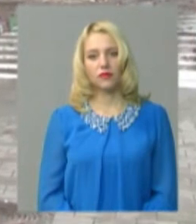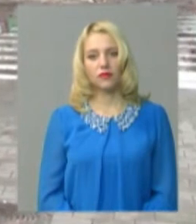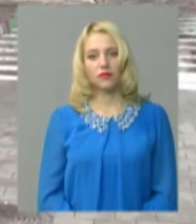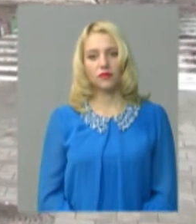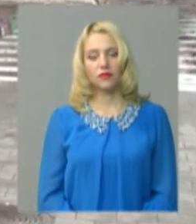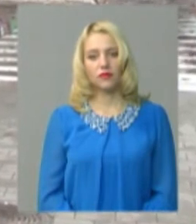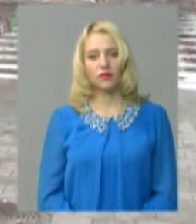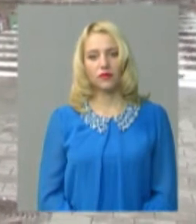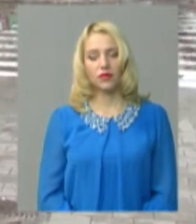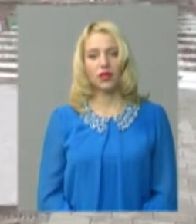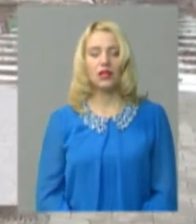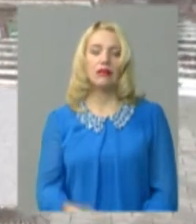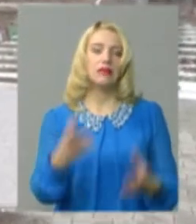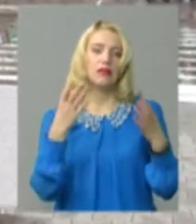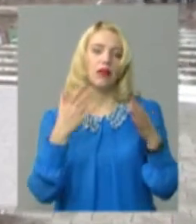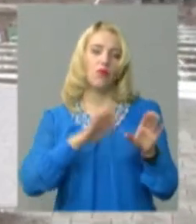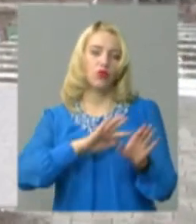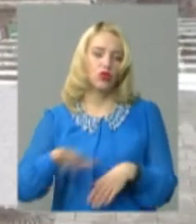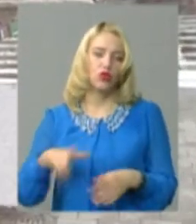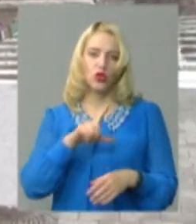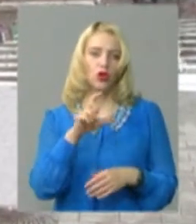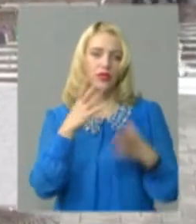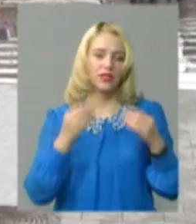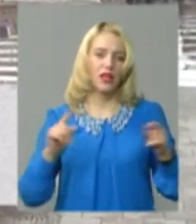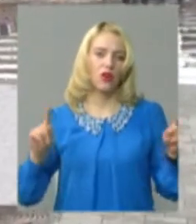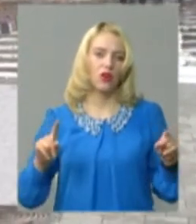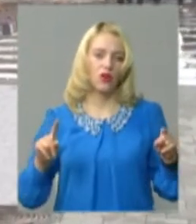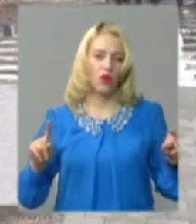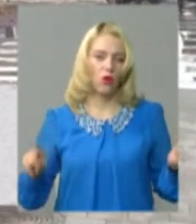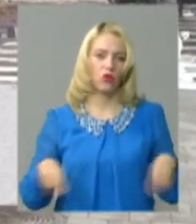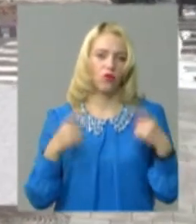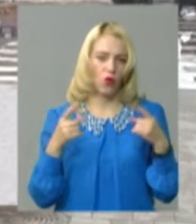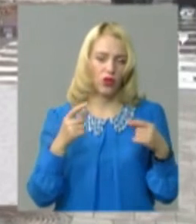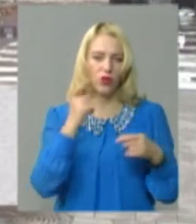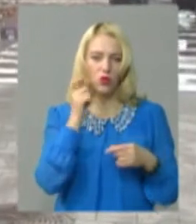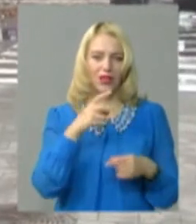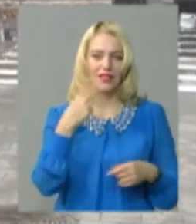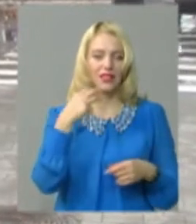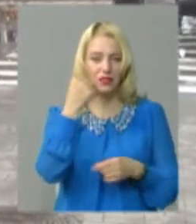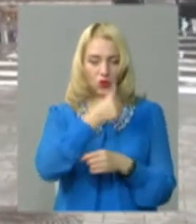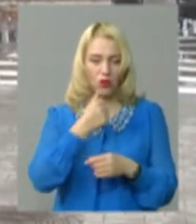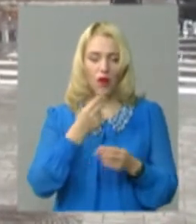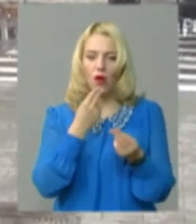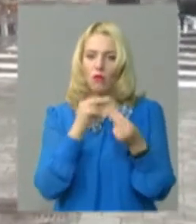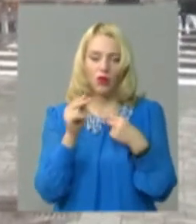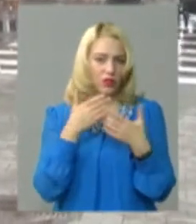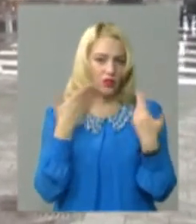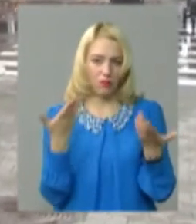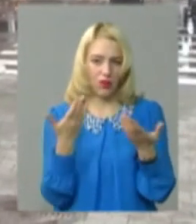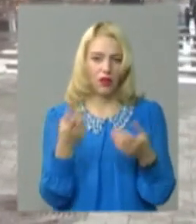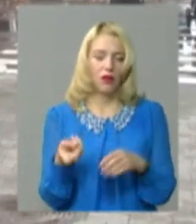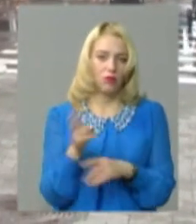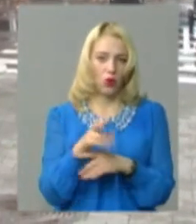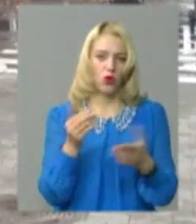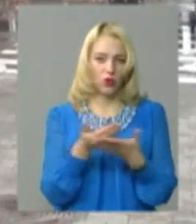Пройшло з дня утворення незалежної більшоти років України, і ніяких покращень нема. От приходить нова